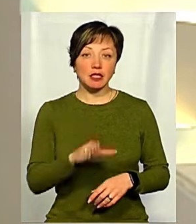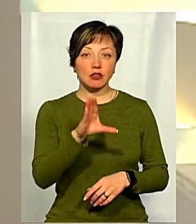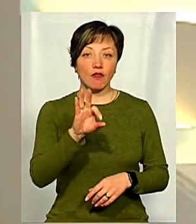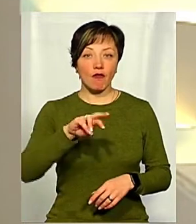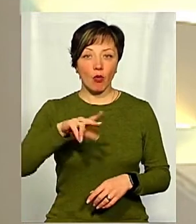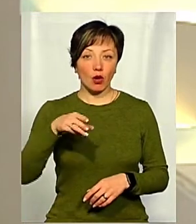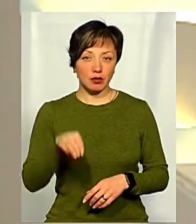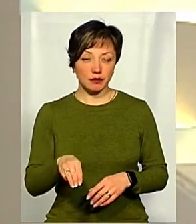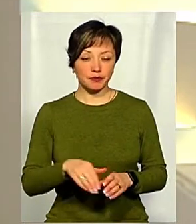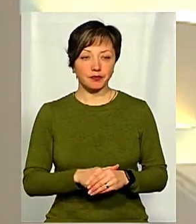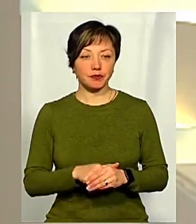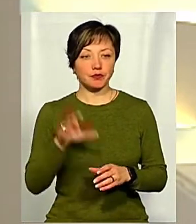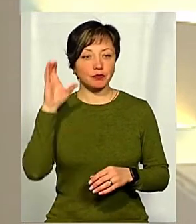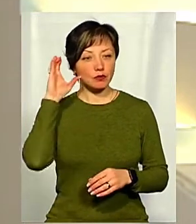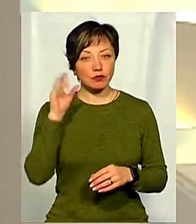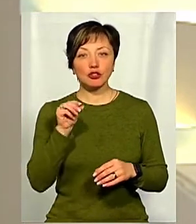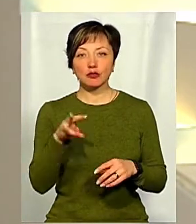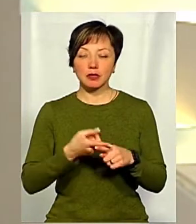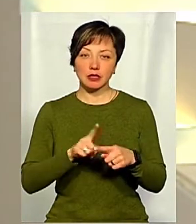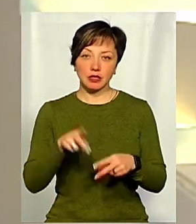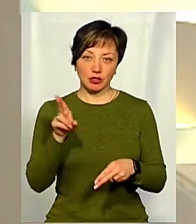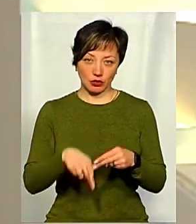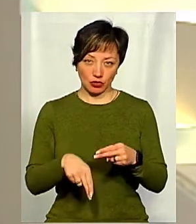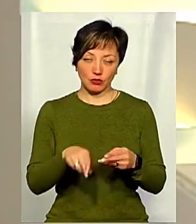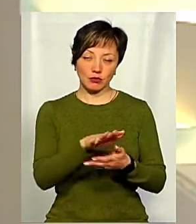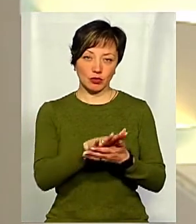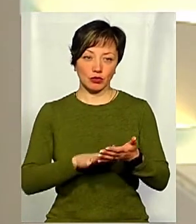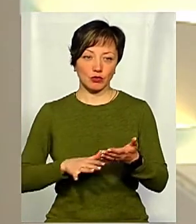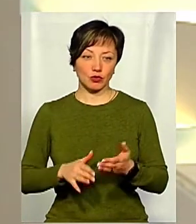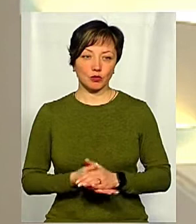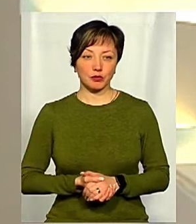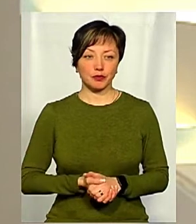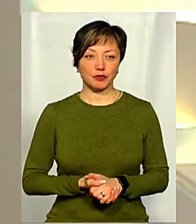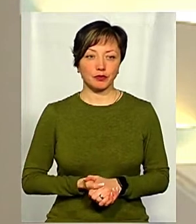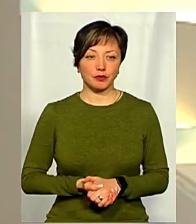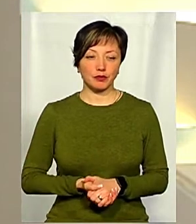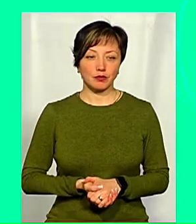вольт. Послухаємо, чим це закінчилося, і продовжимо розмову.